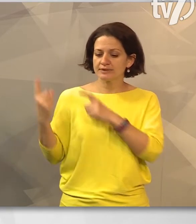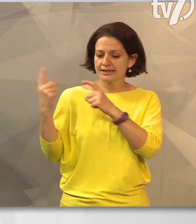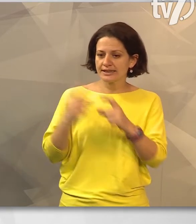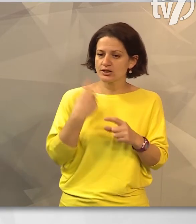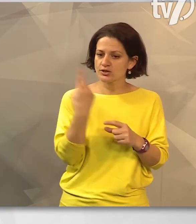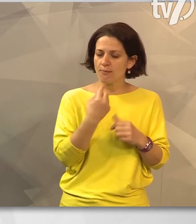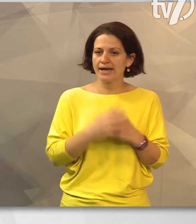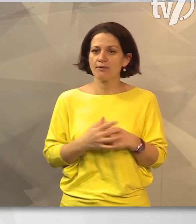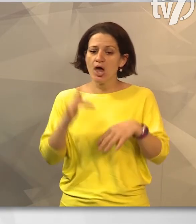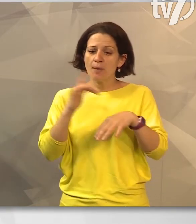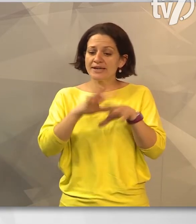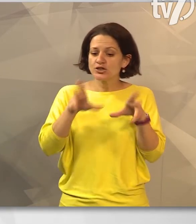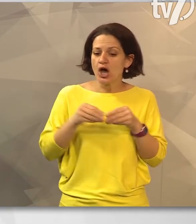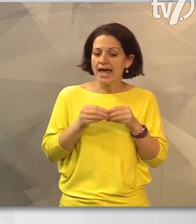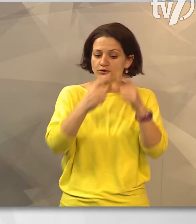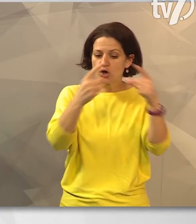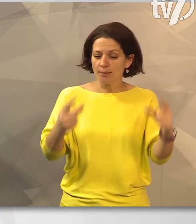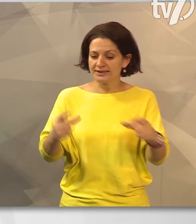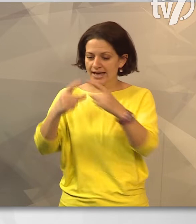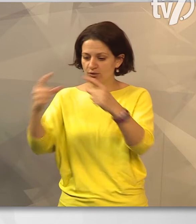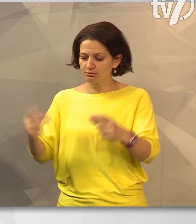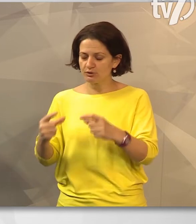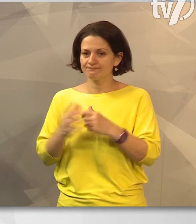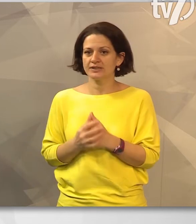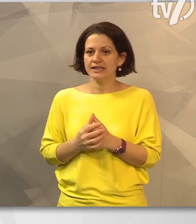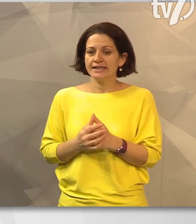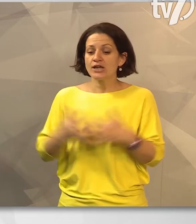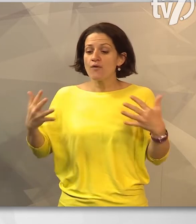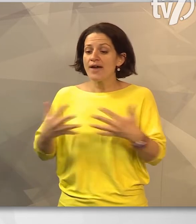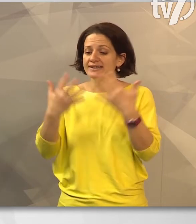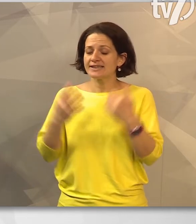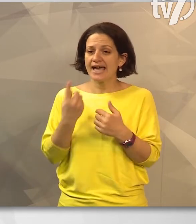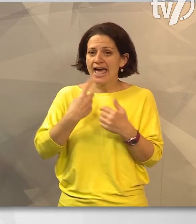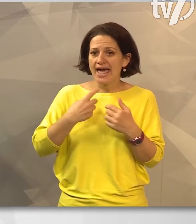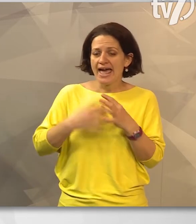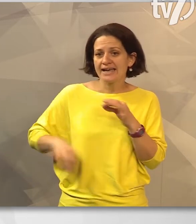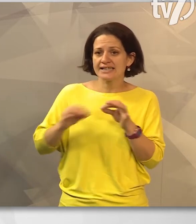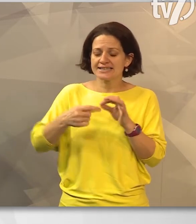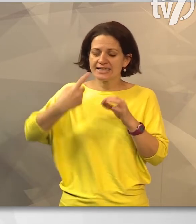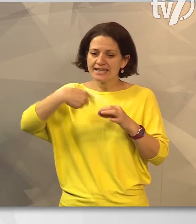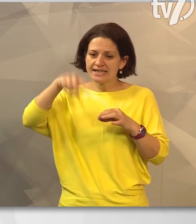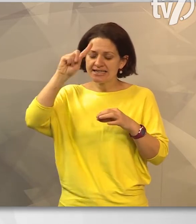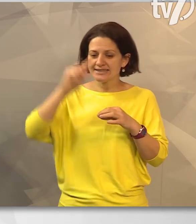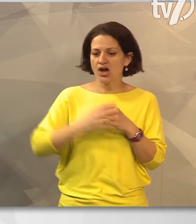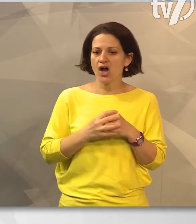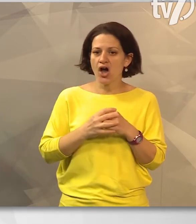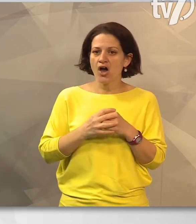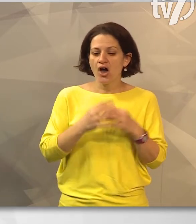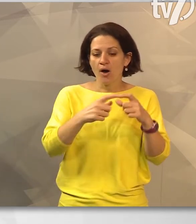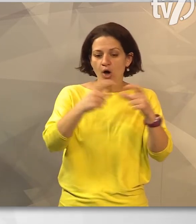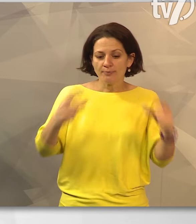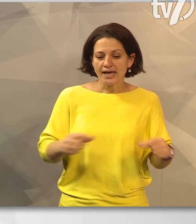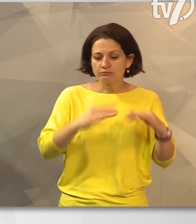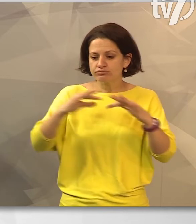szobájában mély családokat helyeztek kaptárakban. Így a szálló vendégek egész éjszaka részesülhetnek a kipárolgó